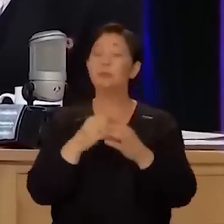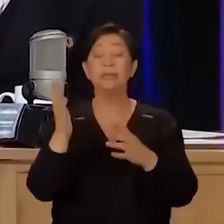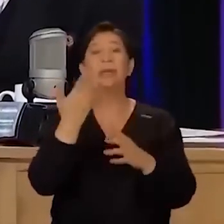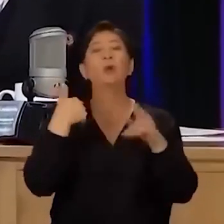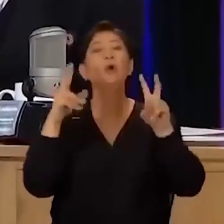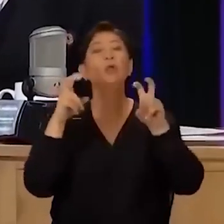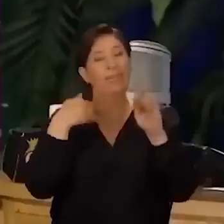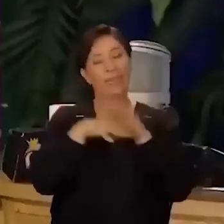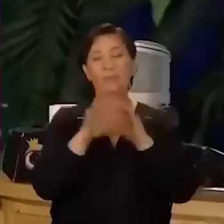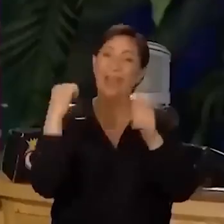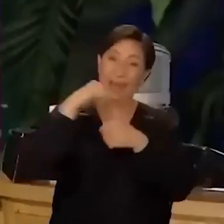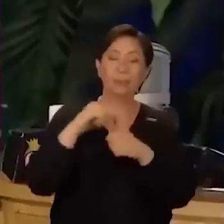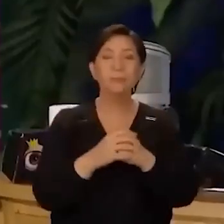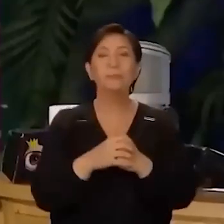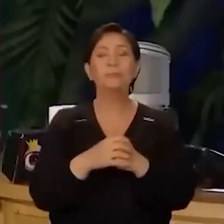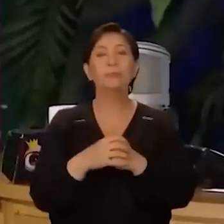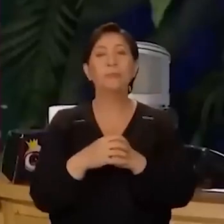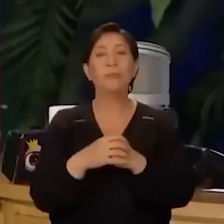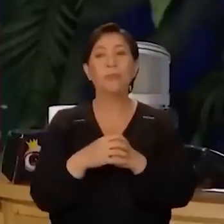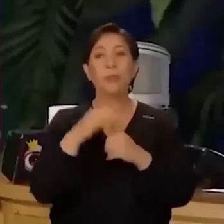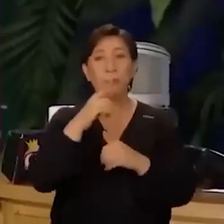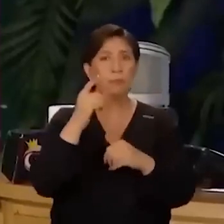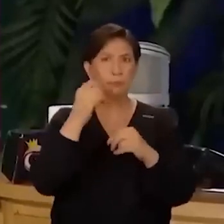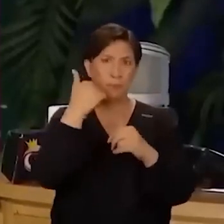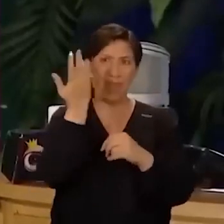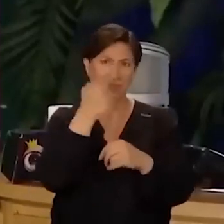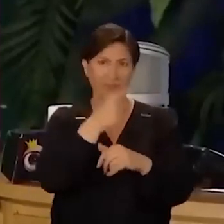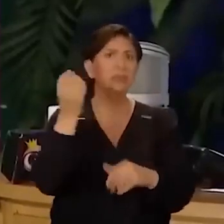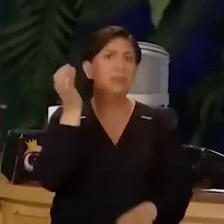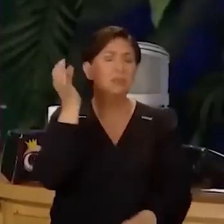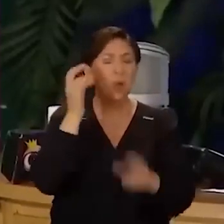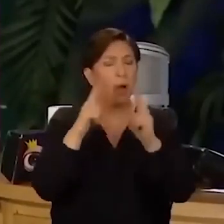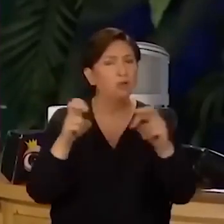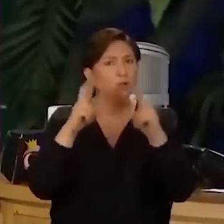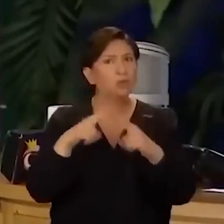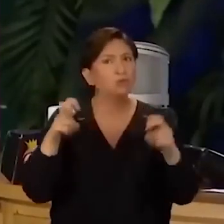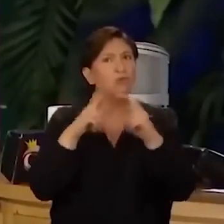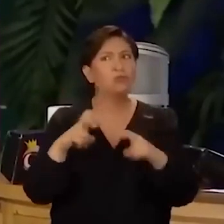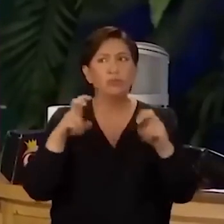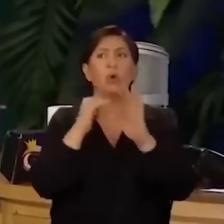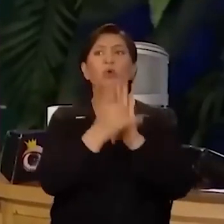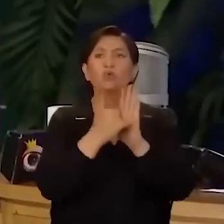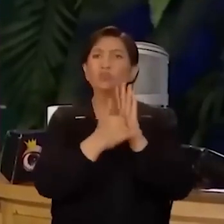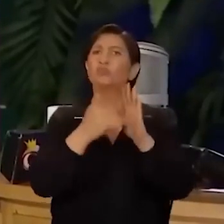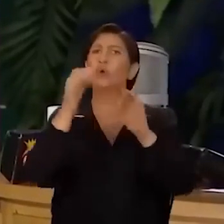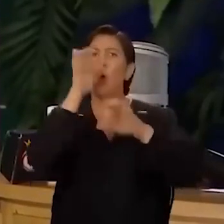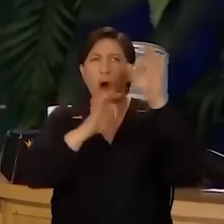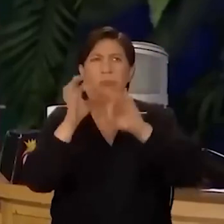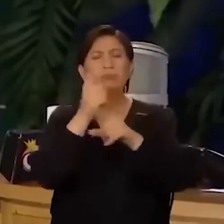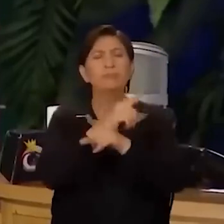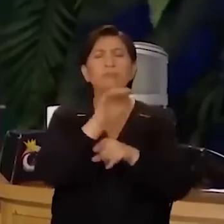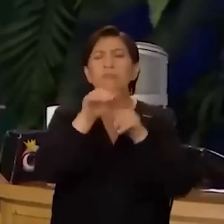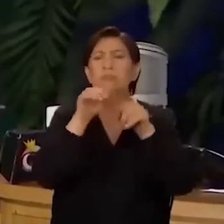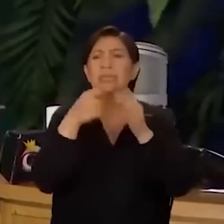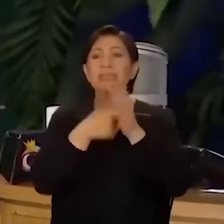Neyse konuma döneyim. Bunu dinlemiş. Araştırmaya başlamış YouTube'da Google'da vesaire.